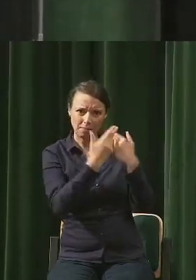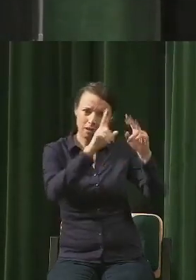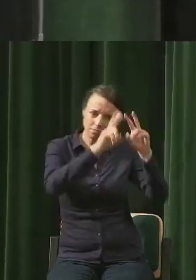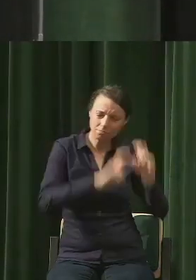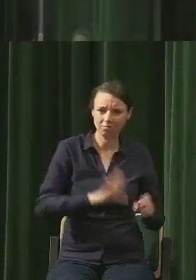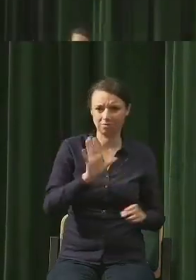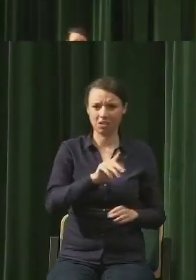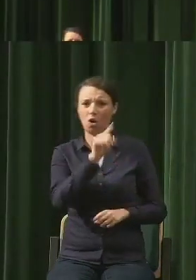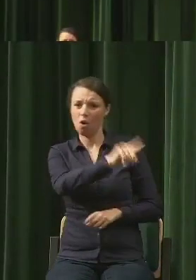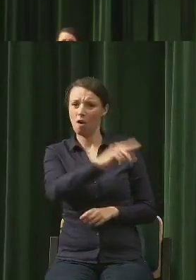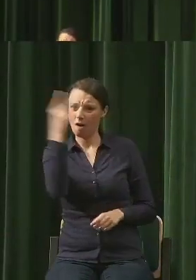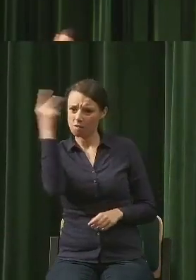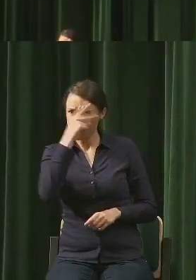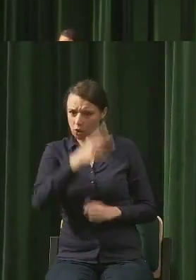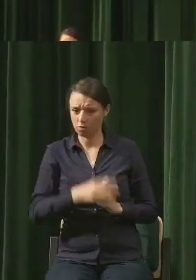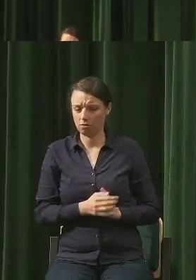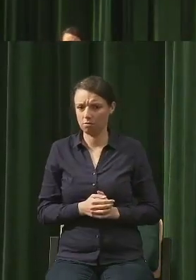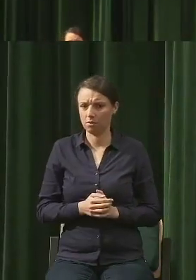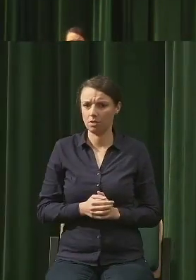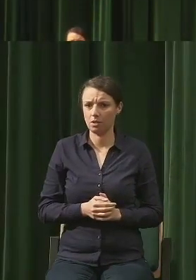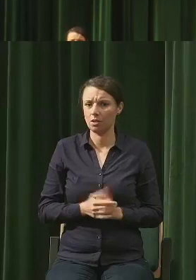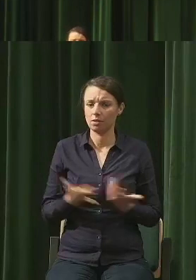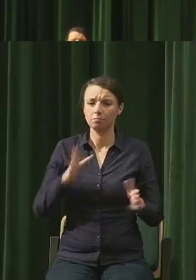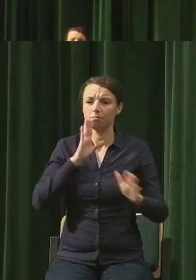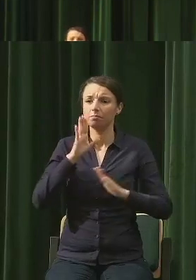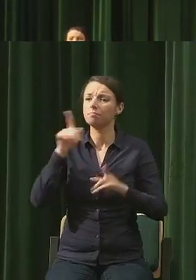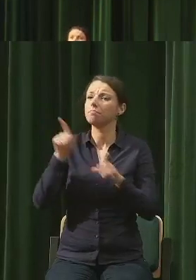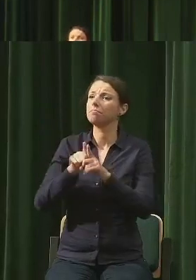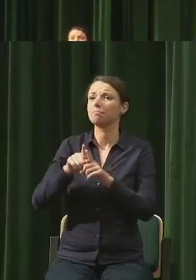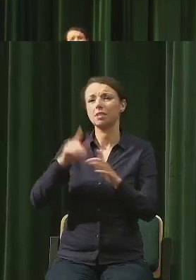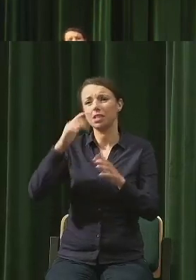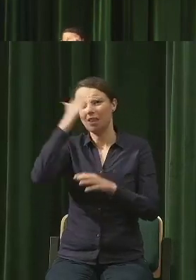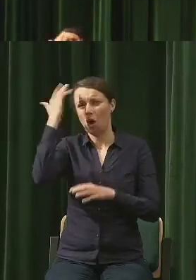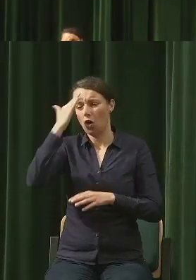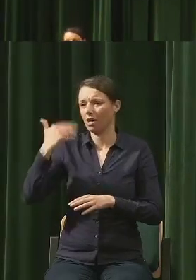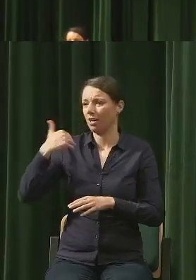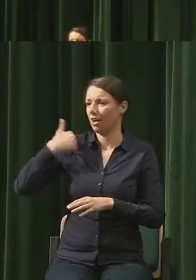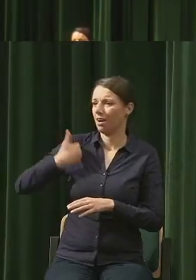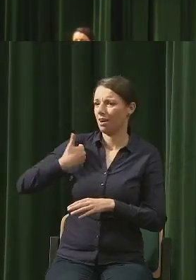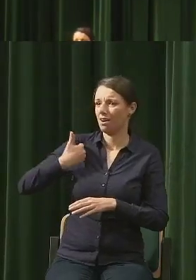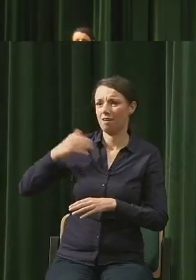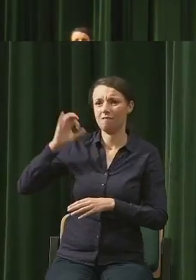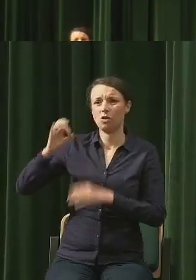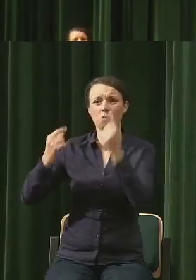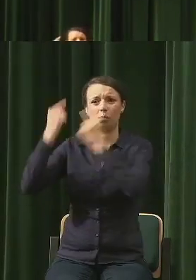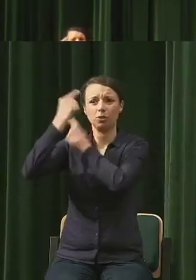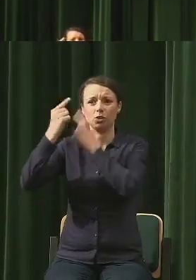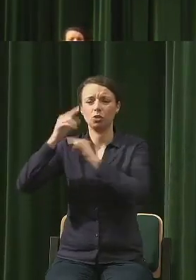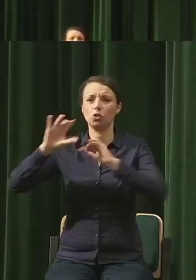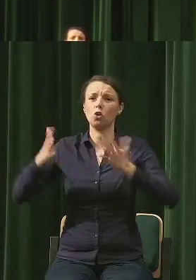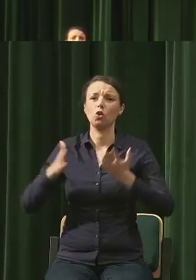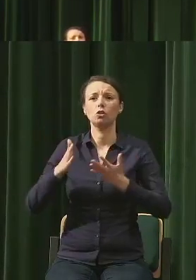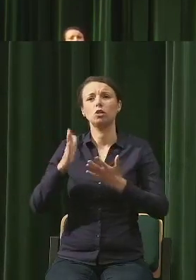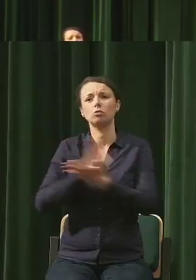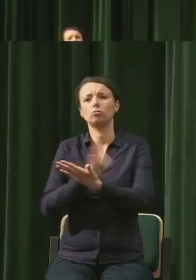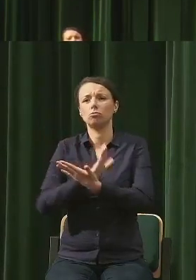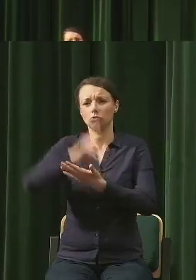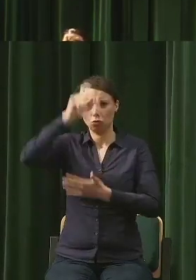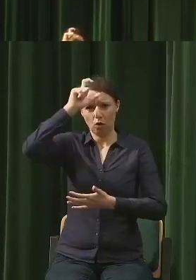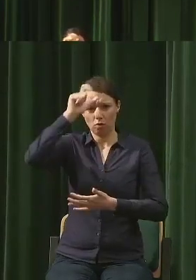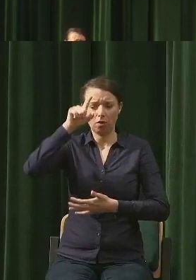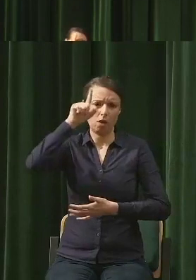anglosaskiej, tej racjonalnej filozofii zrobił założenie twarde, że człowiek jest racjonalny swoich, przeciętny człowiek jest racjonalny